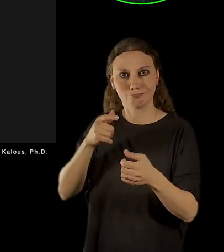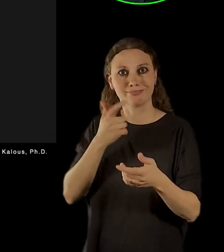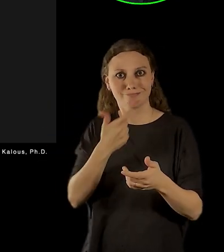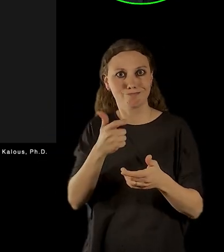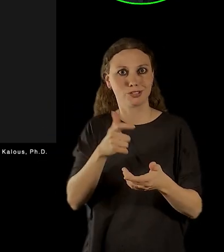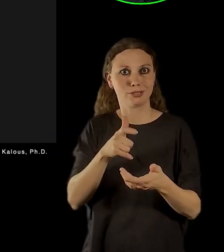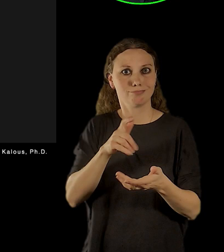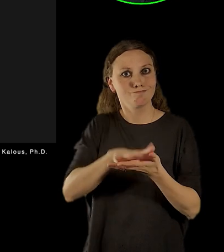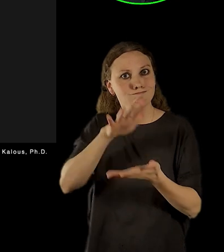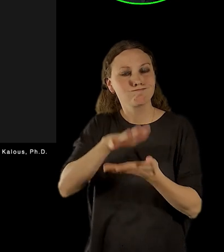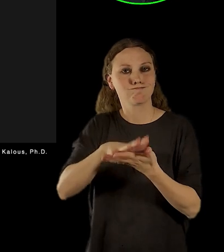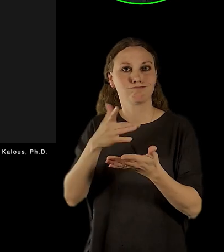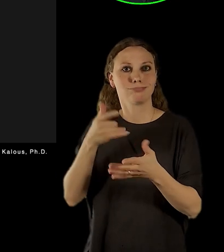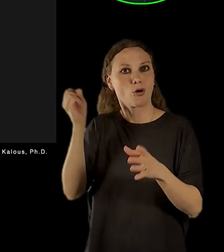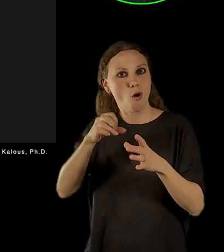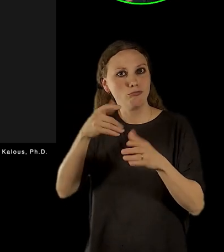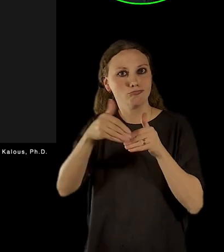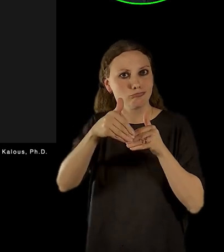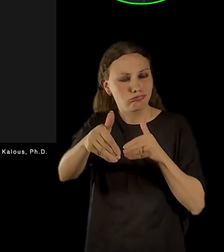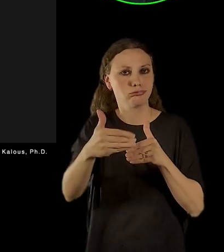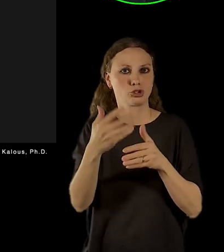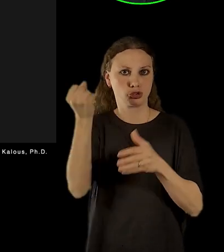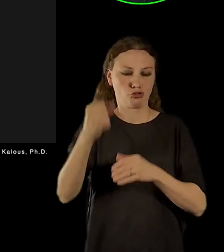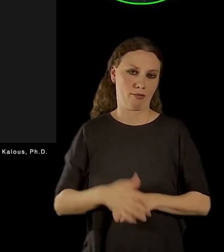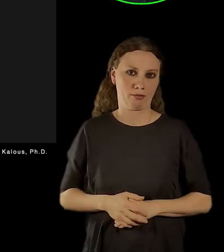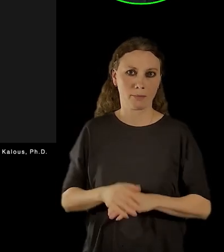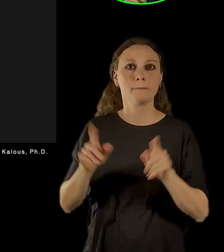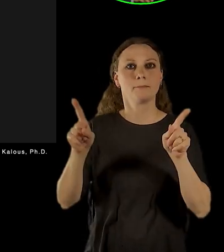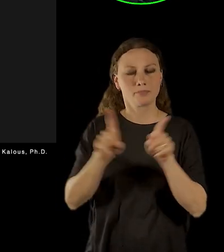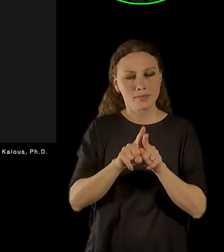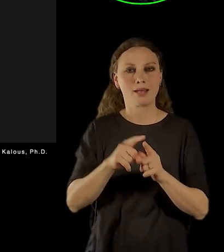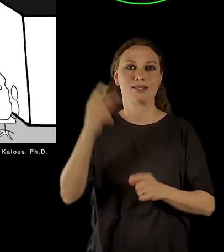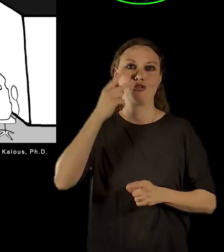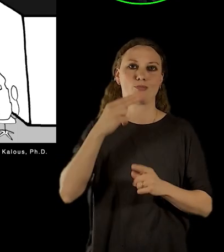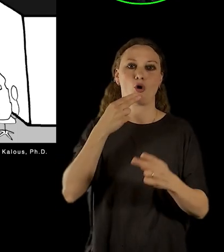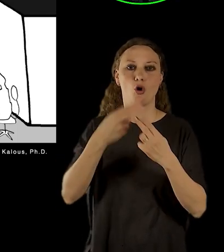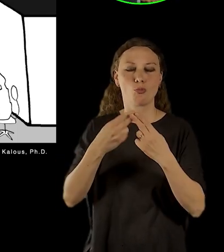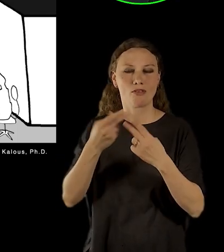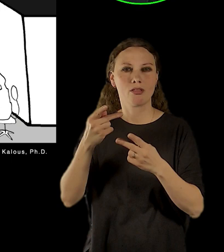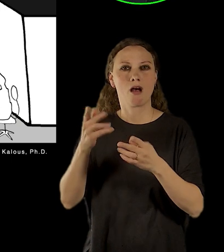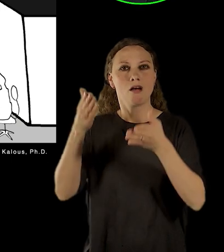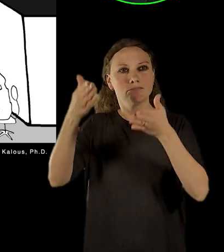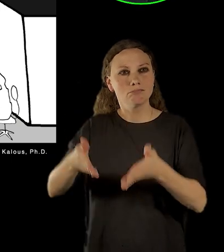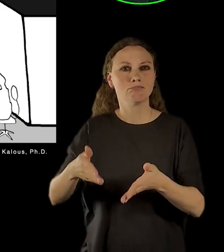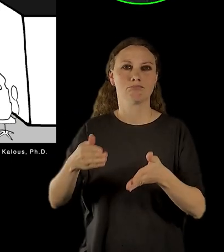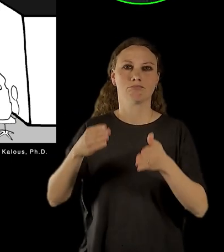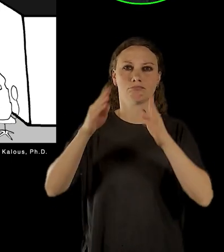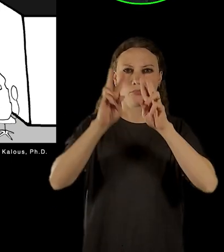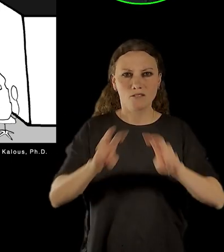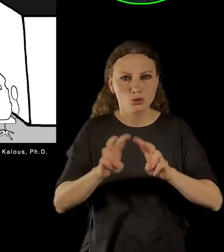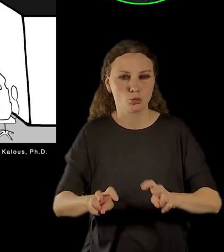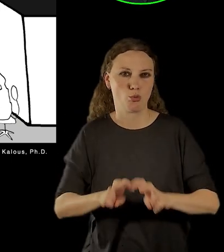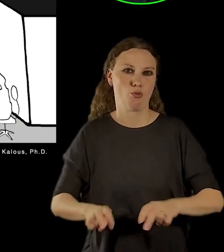za chvíli bude představen počítáme. No a samozřejmě tomu odpovídající batatelská činnost a